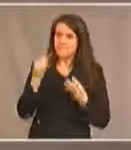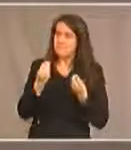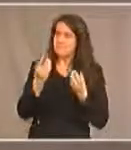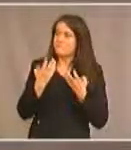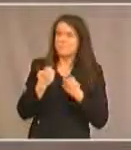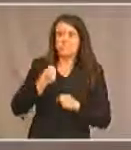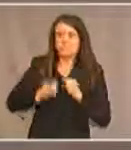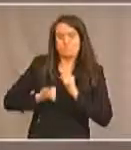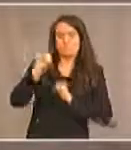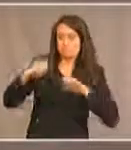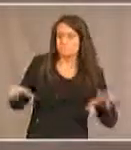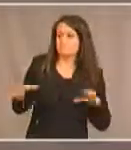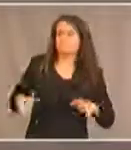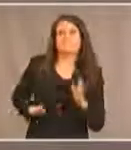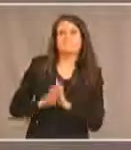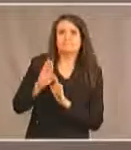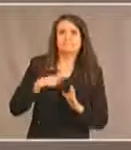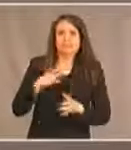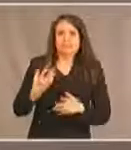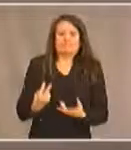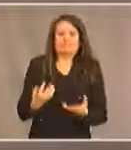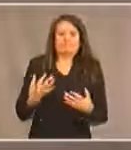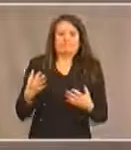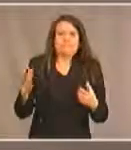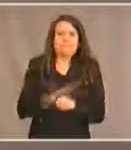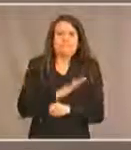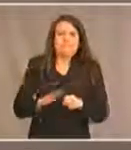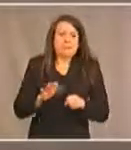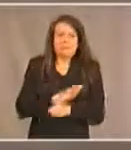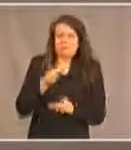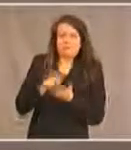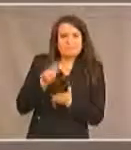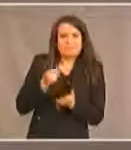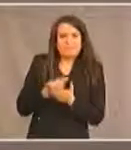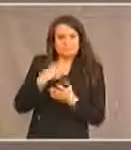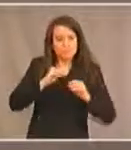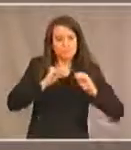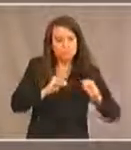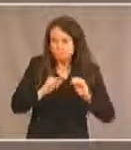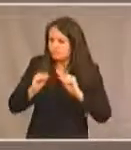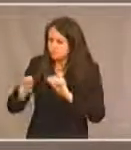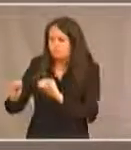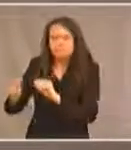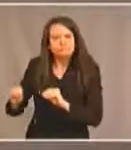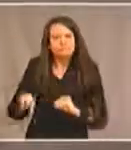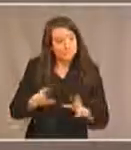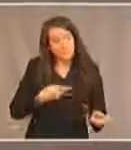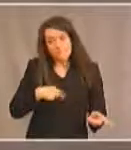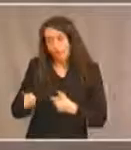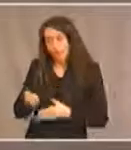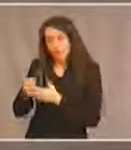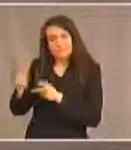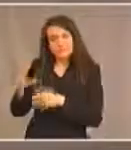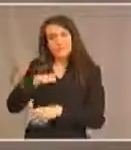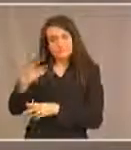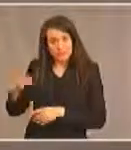un problème de capacité nous n'avons pas la capacité financière de former les gens pour aider des personnes qui ont un